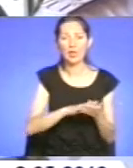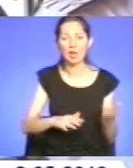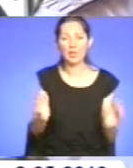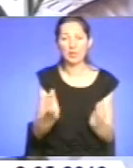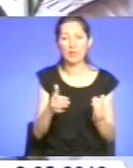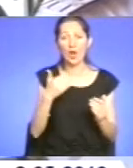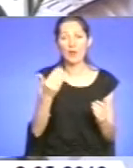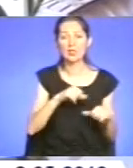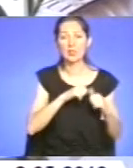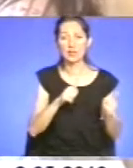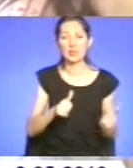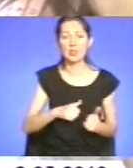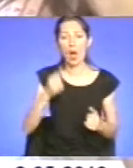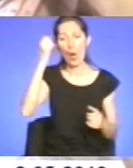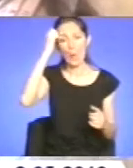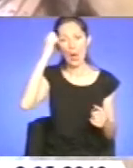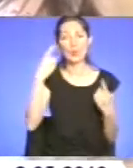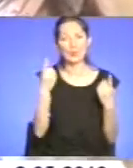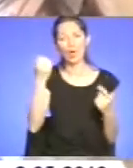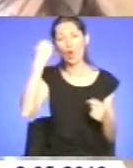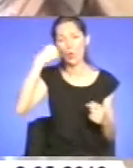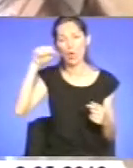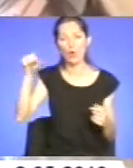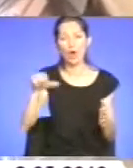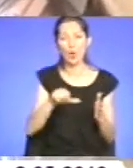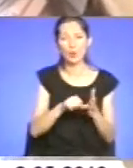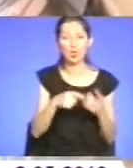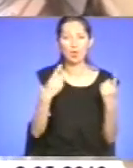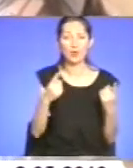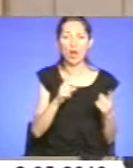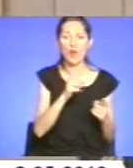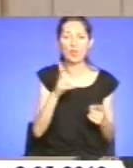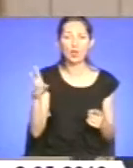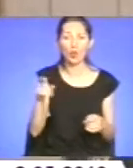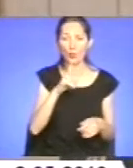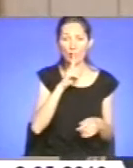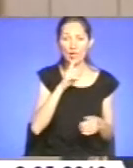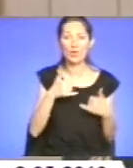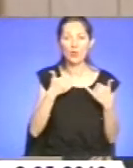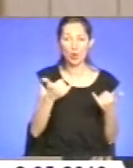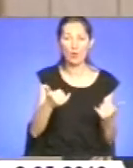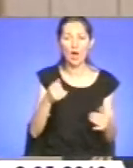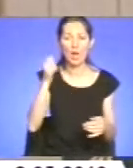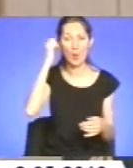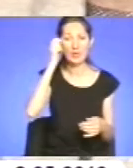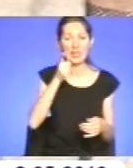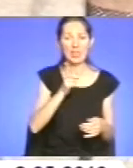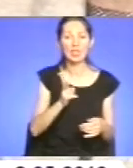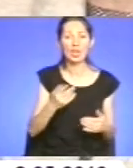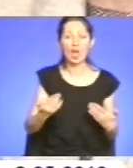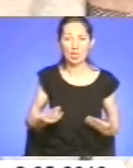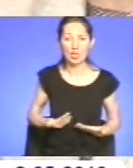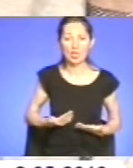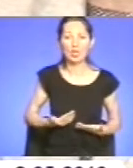згасна пам'ять великої перемоги. Присутні хвилиною мовчання вшанували пам'ять тих, чиї життя обірвали ворожі кулі та хто